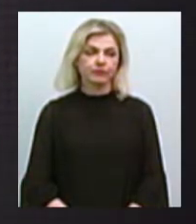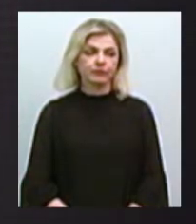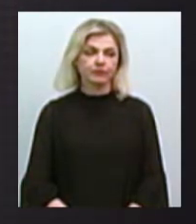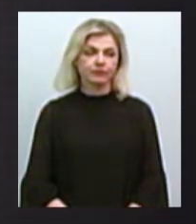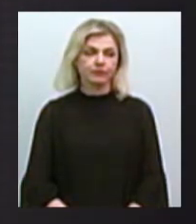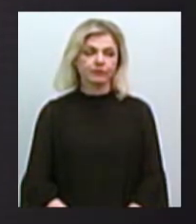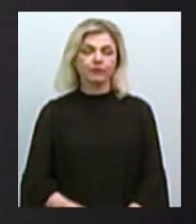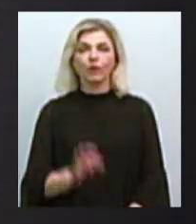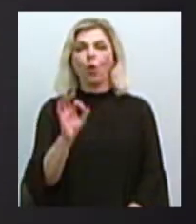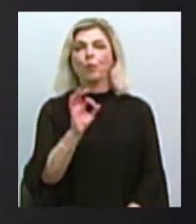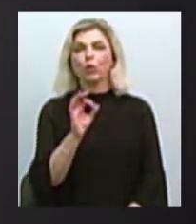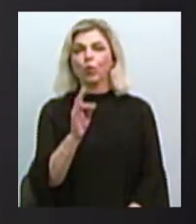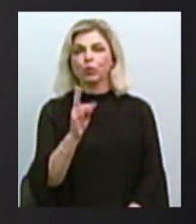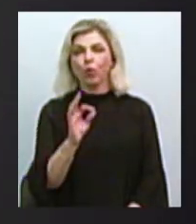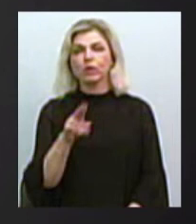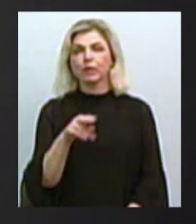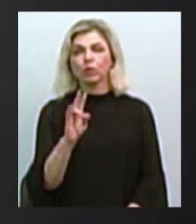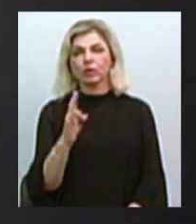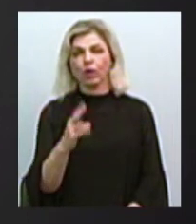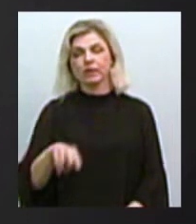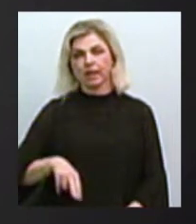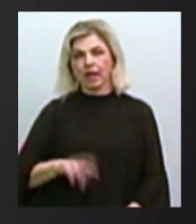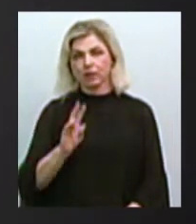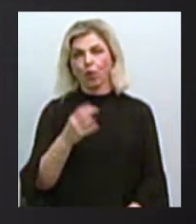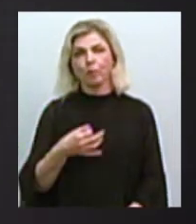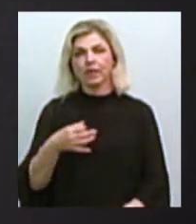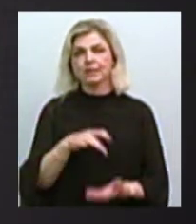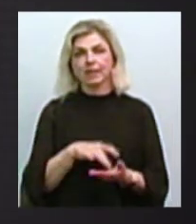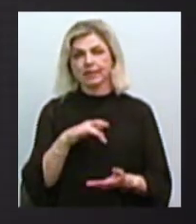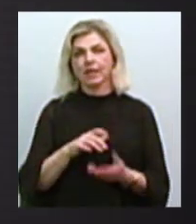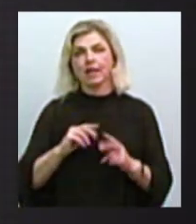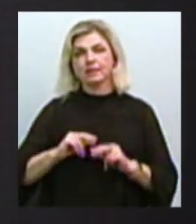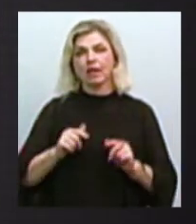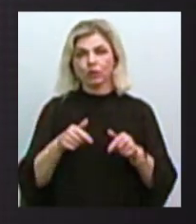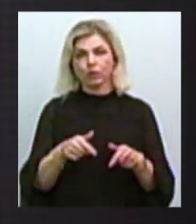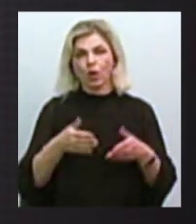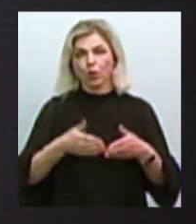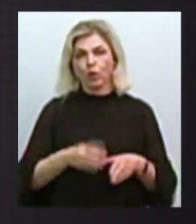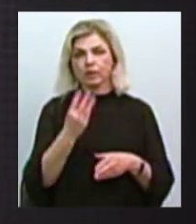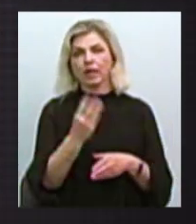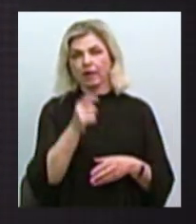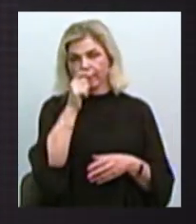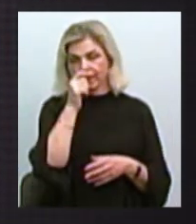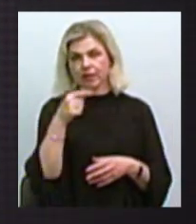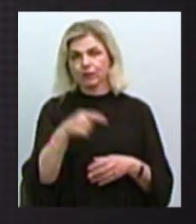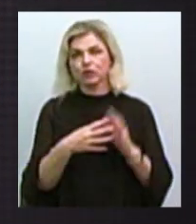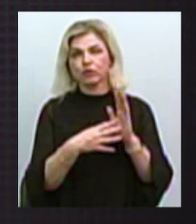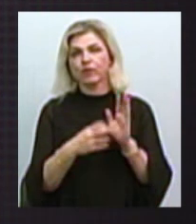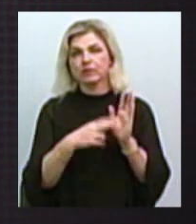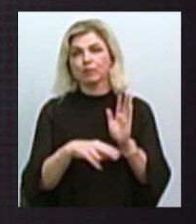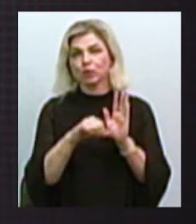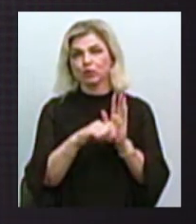Оборонько Дмитро Миколаївич – директор Миколаївського обласного центру зайнятості. Народився 3 квітня 1976